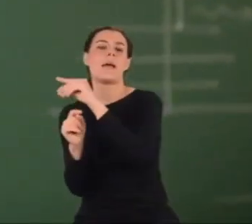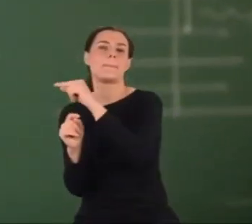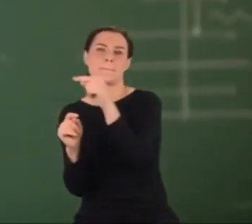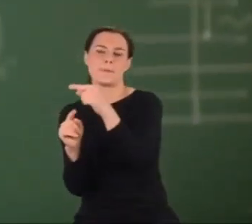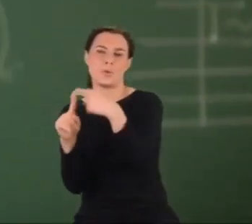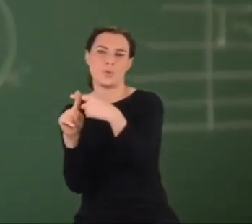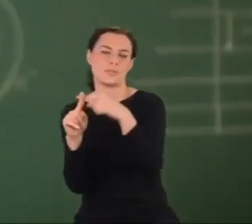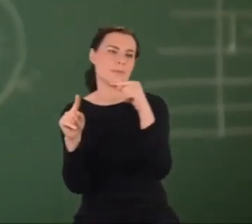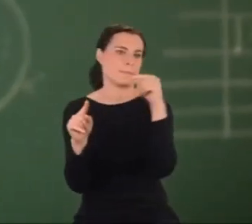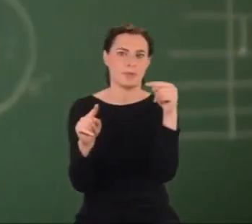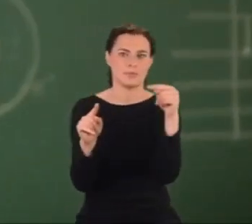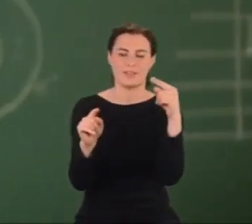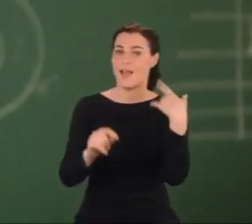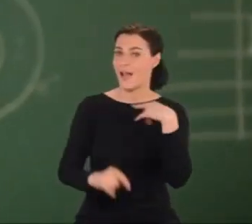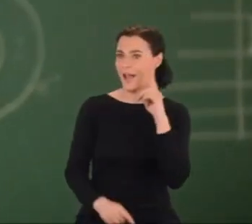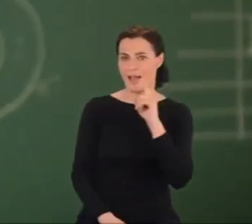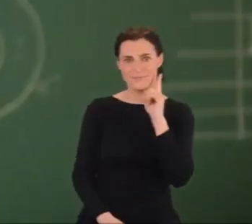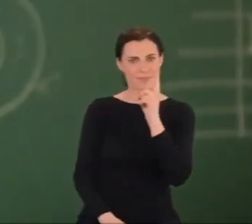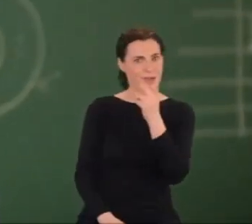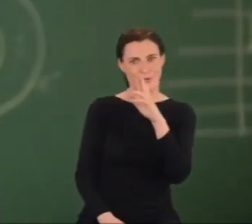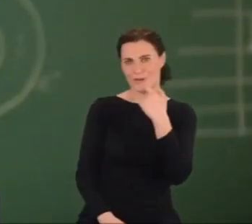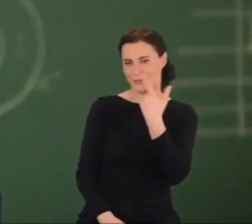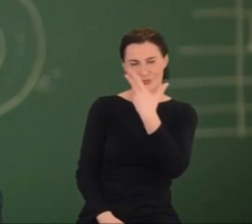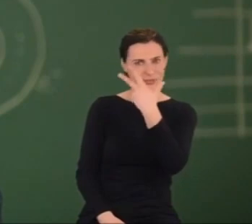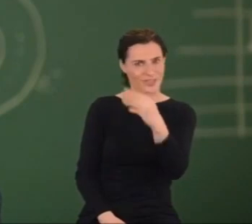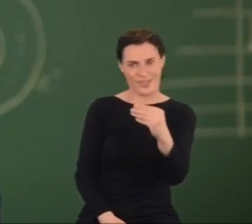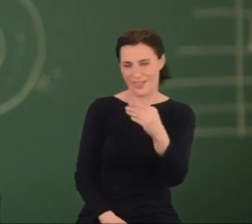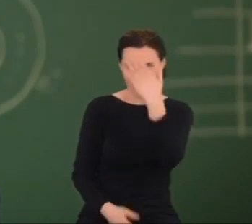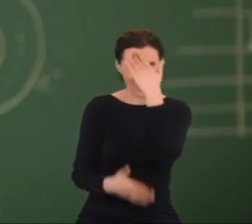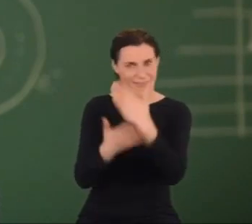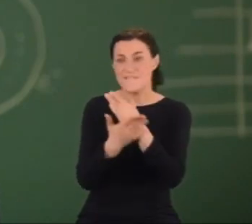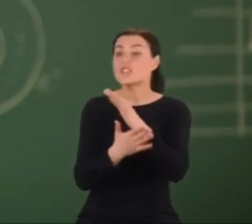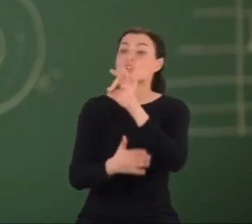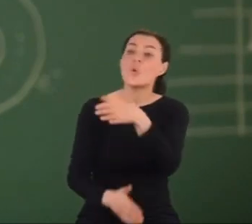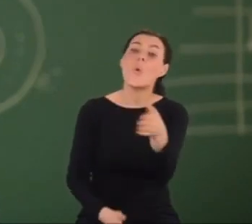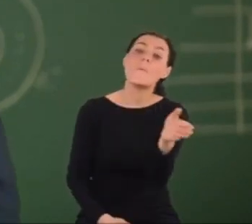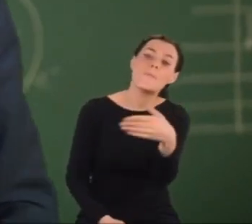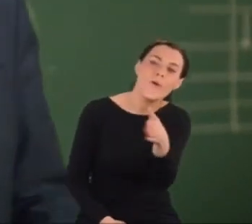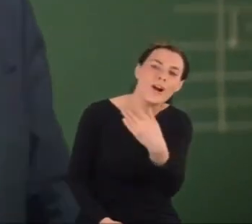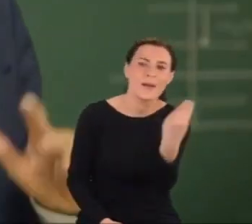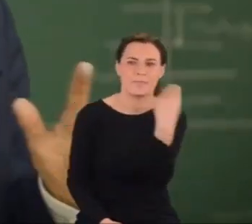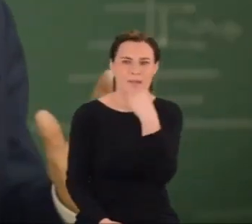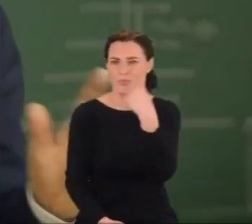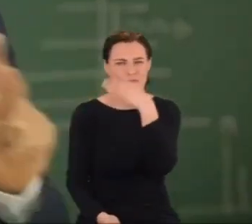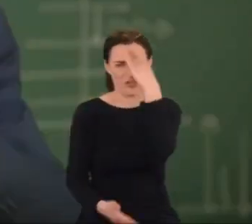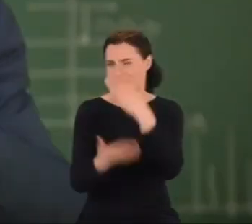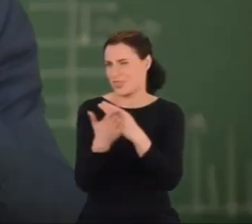Tymczasem Majorana widzi to inaczej. Mówi, nie wierzę w historii Diraca o morzu.